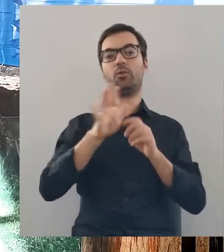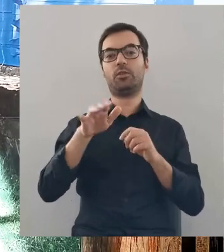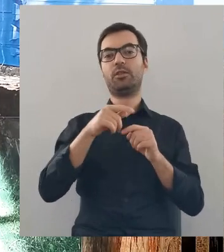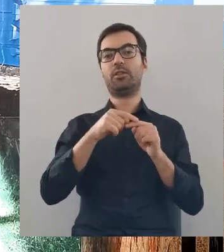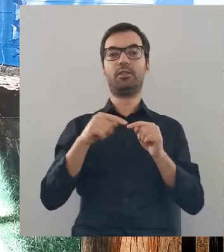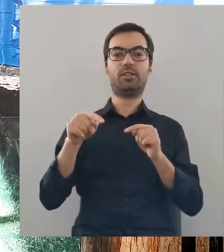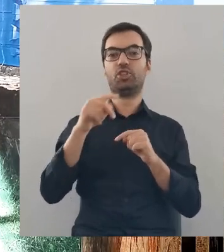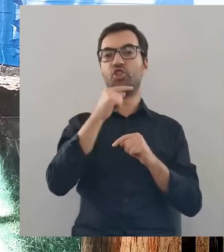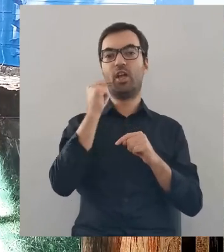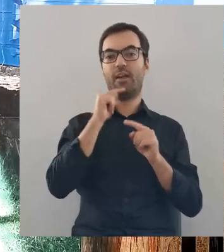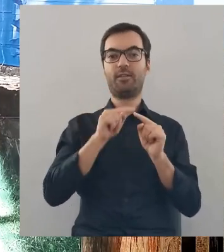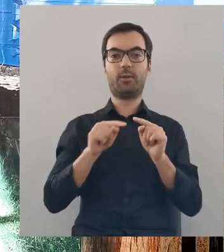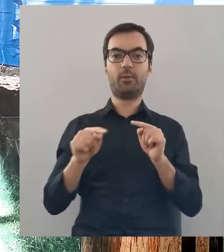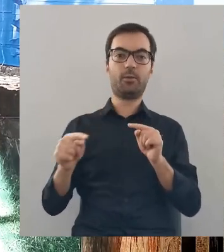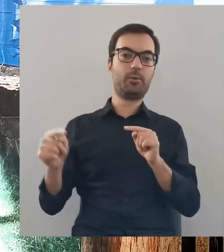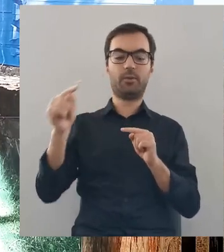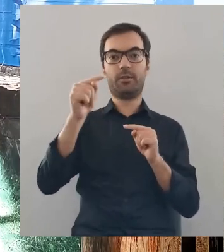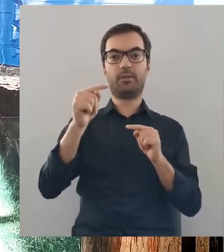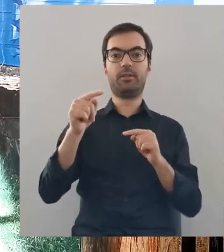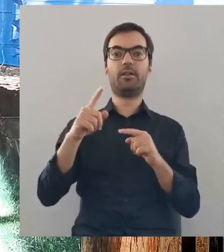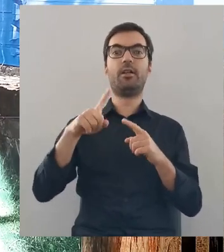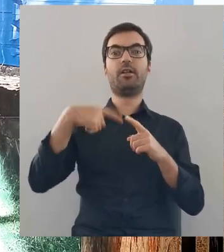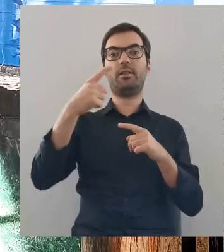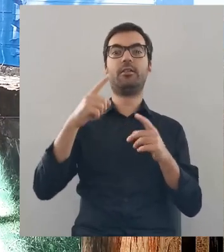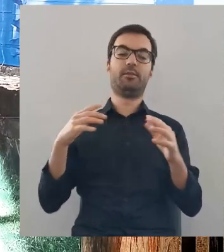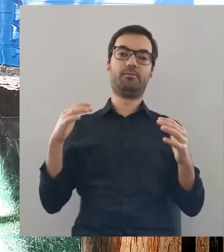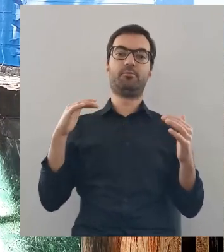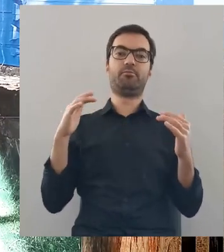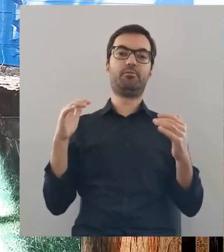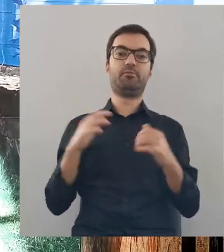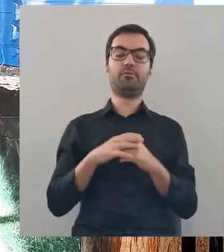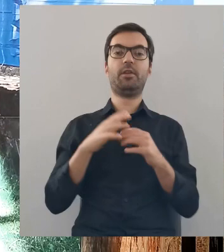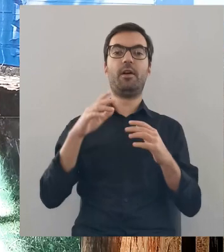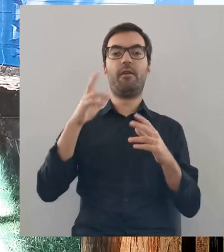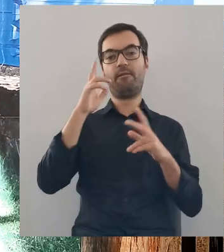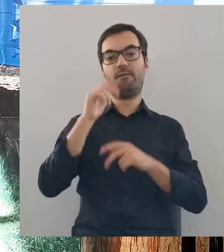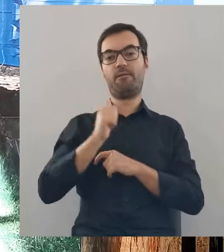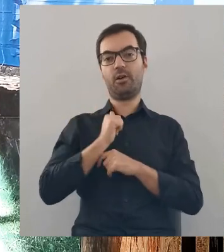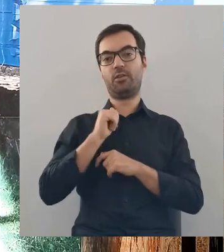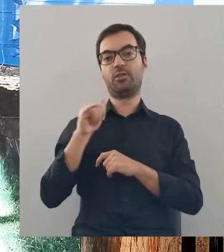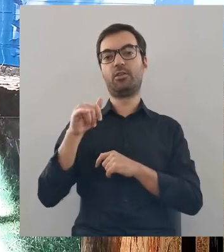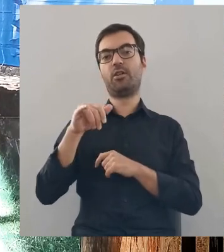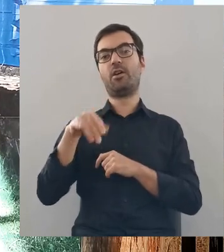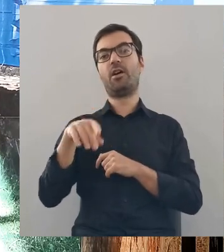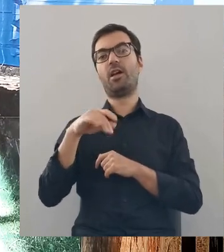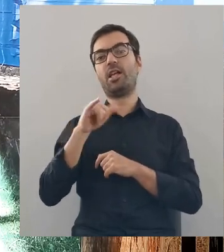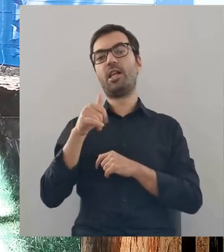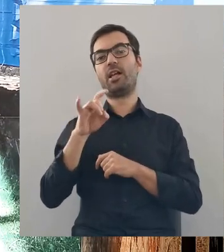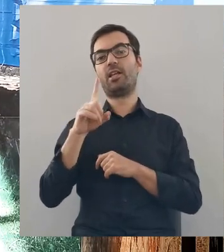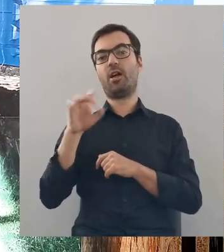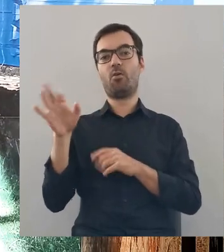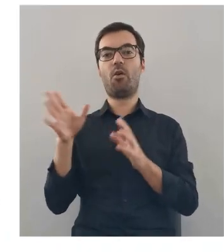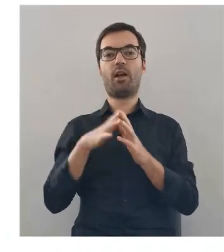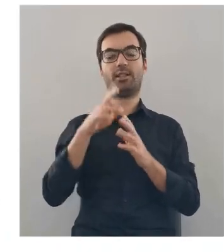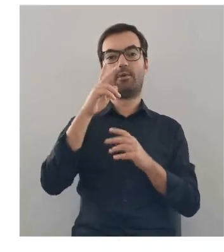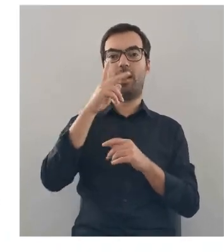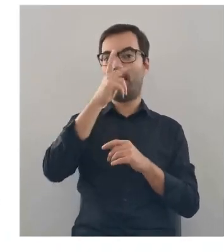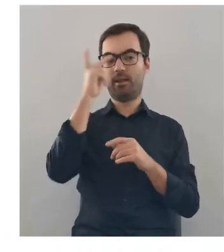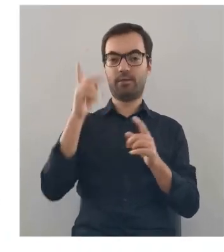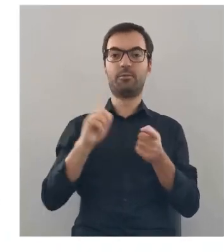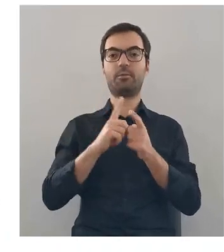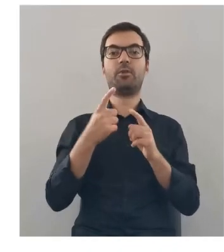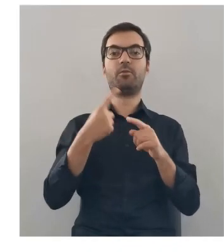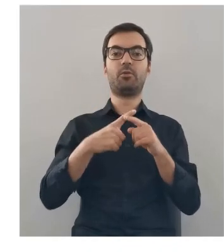został spławiony pod Czerwińsk i po drugiej stronie Wisły spotkały się z kolei wojska Jagiełły z wojskami litewskimi